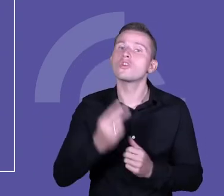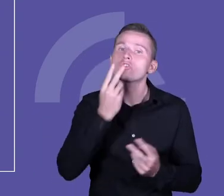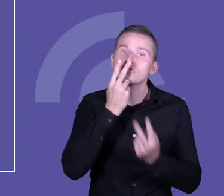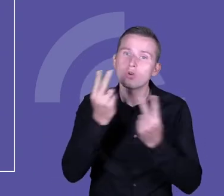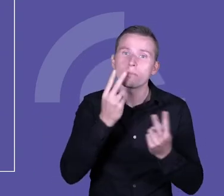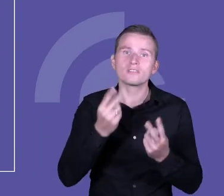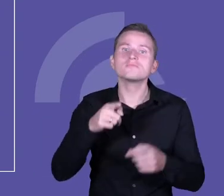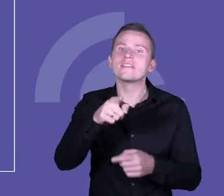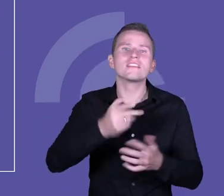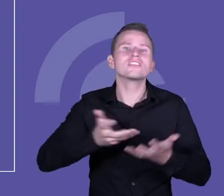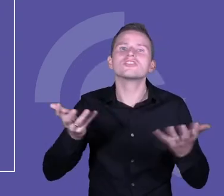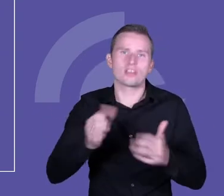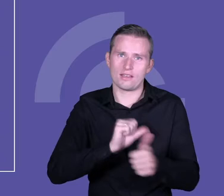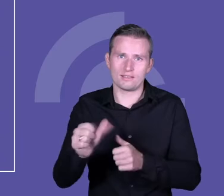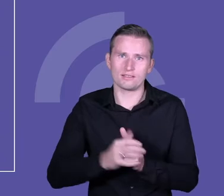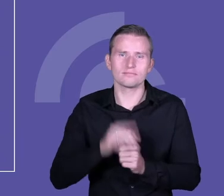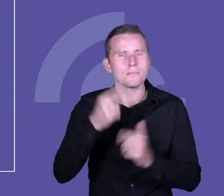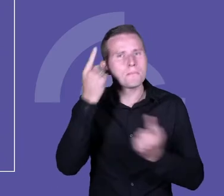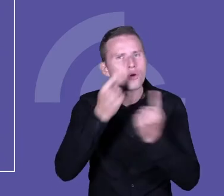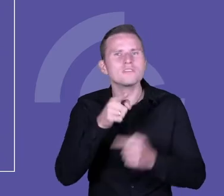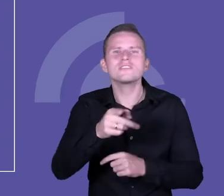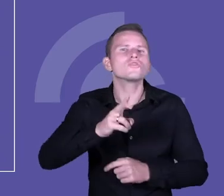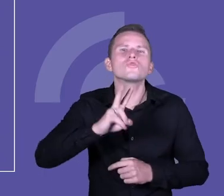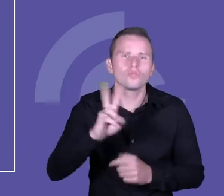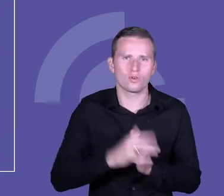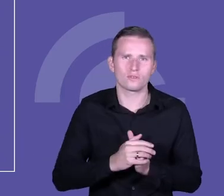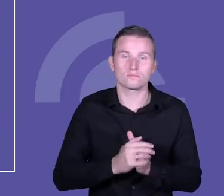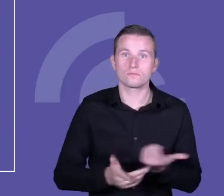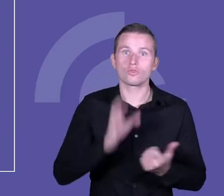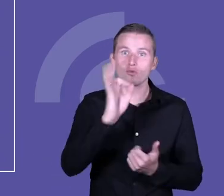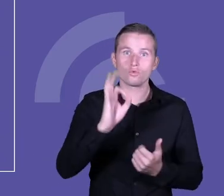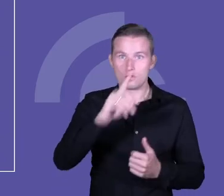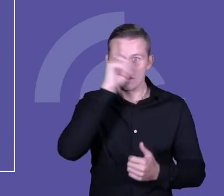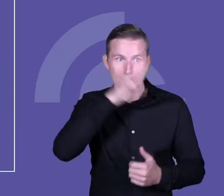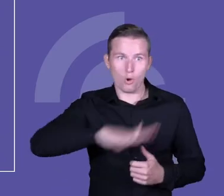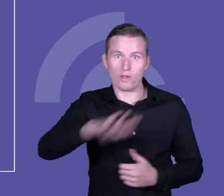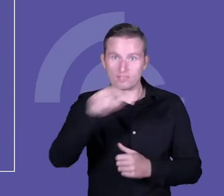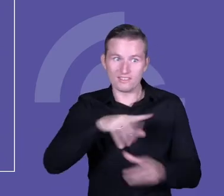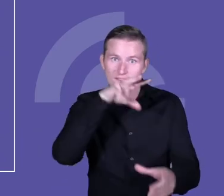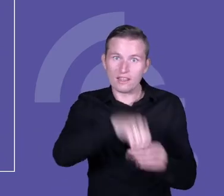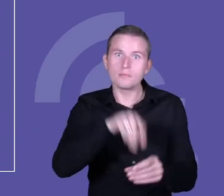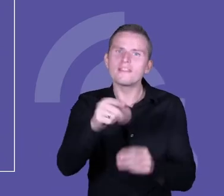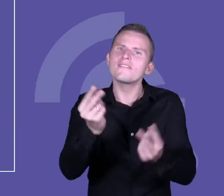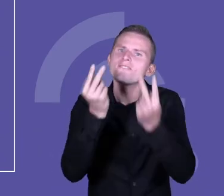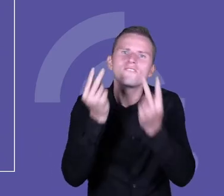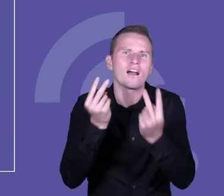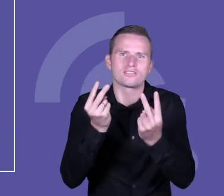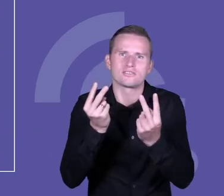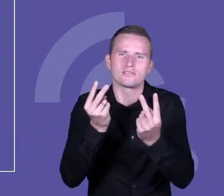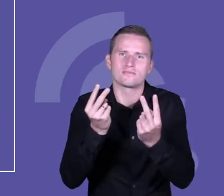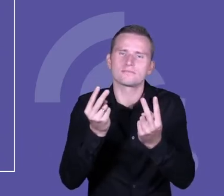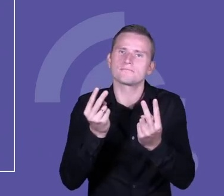jesteś i spójrz na to, jak bardzo ważny jesteś dla tej swojej społeczności. Ja nie ukrywam, że dzisiaj w tym